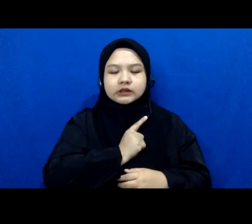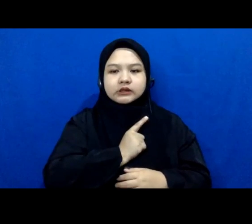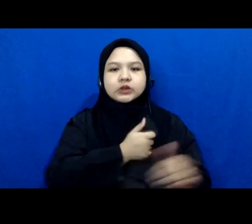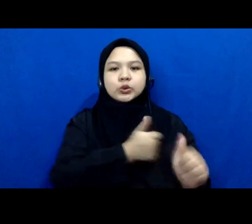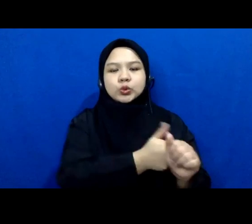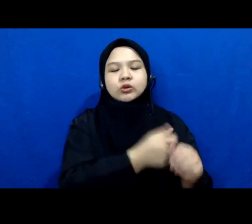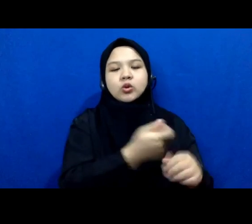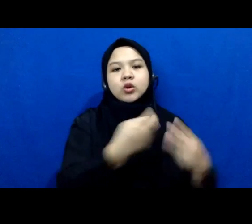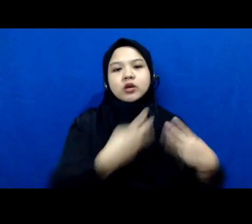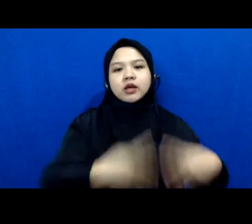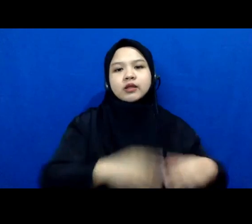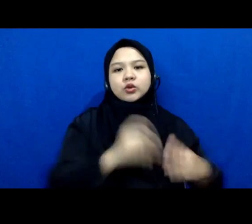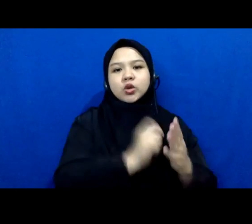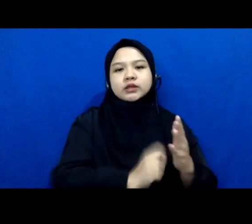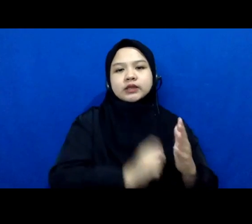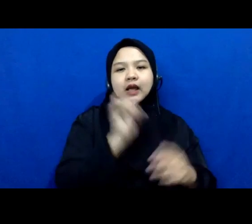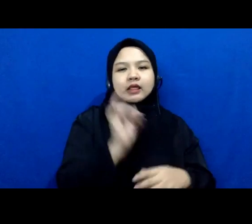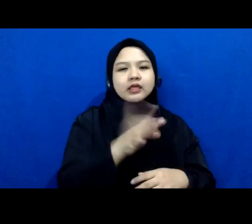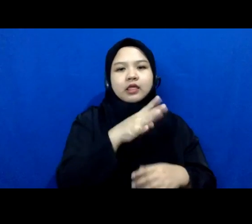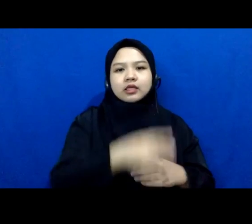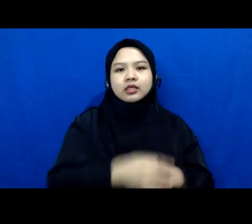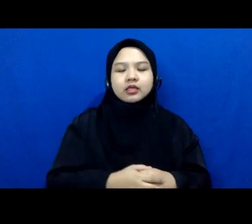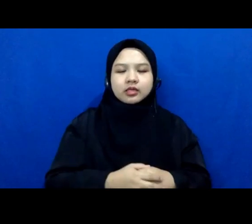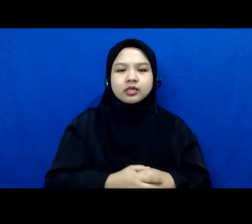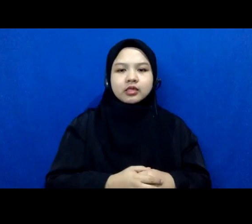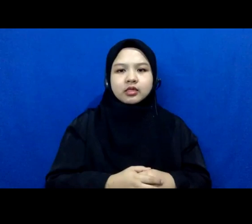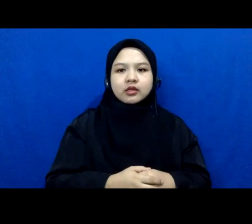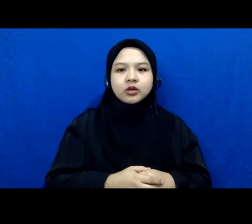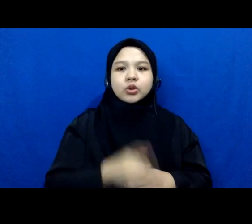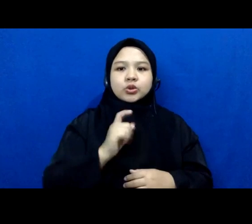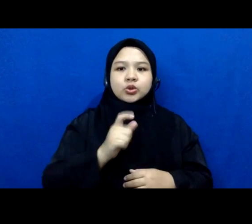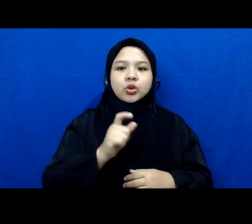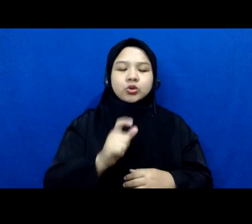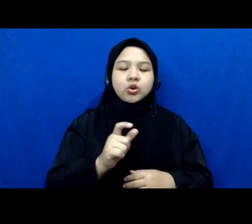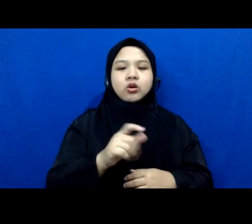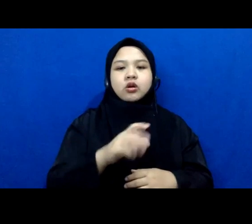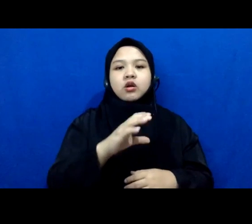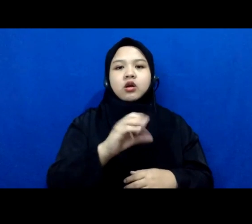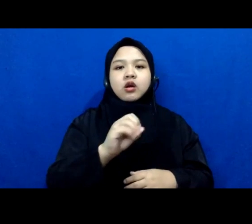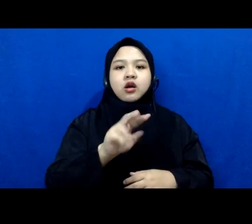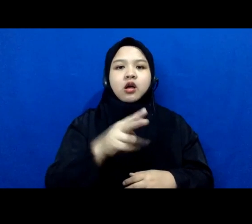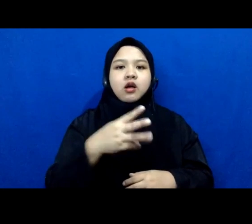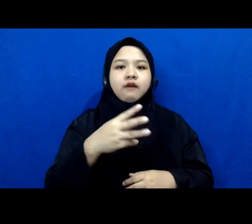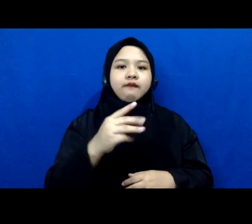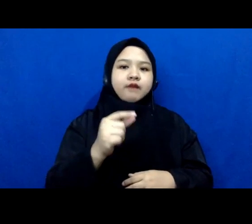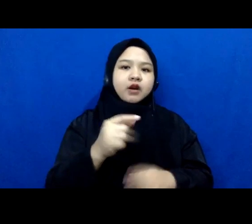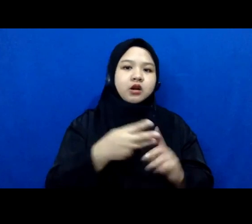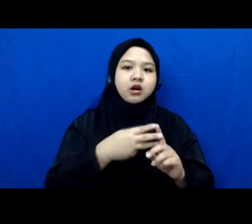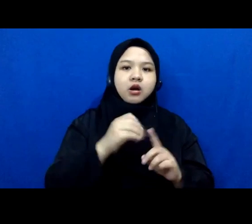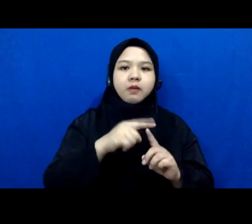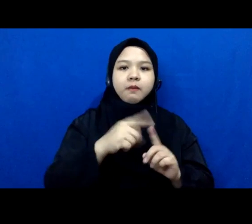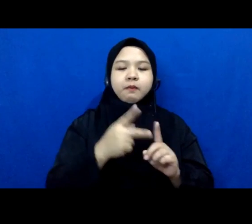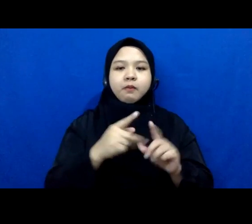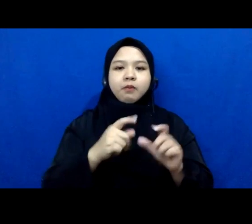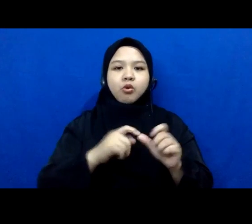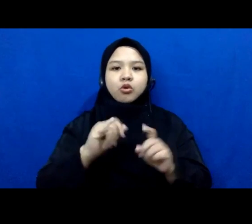etik jurnalistik yang ketat saran saya misalnya cover both side terus tidak menyebut identitas lengkap